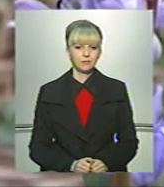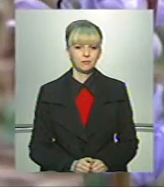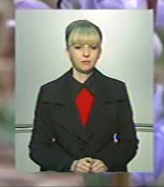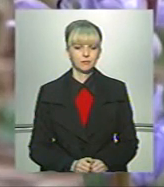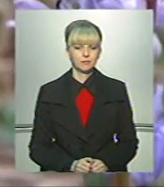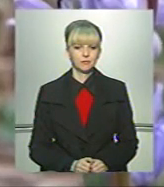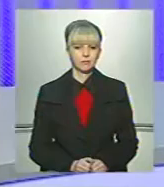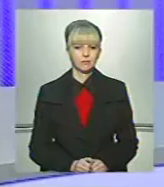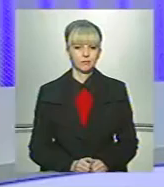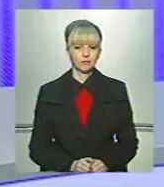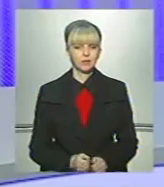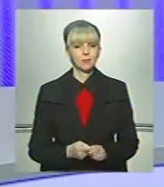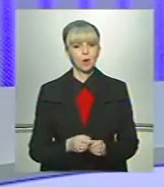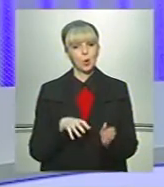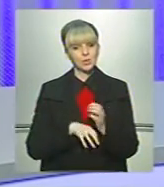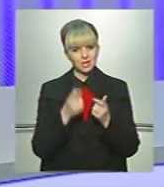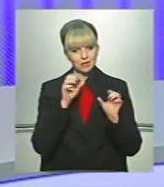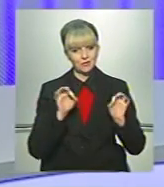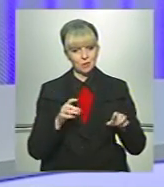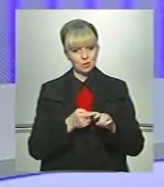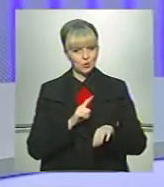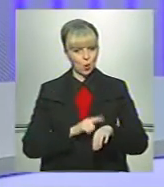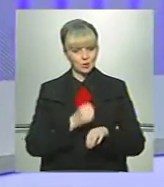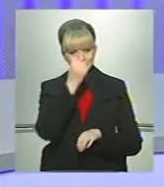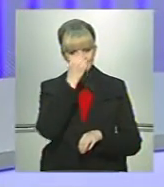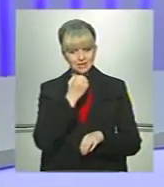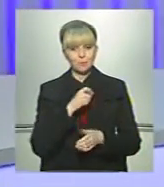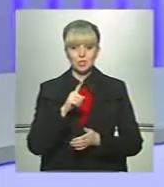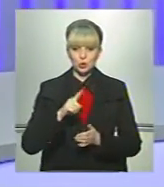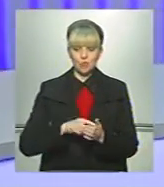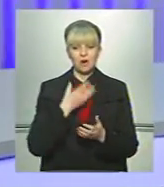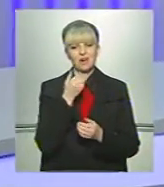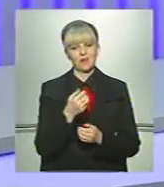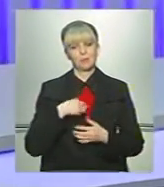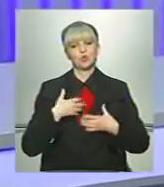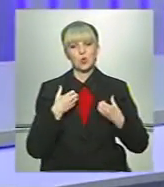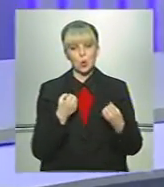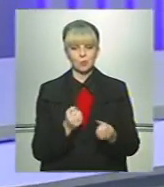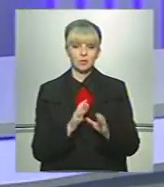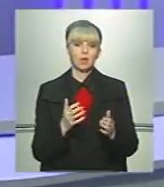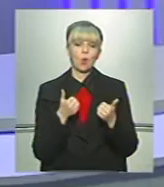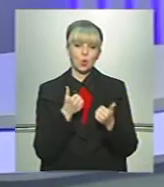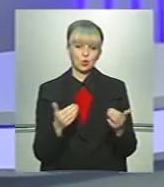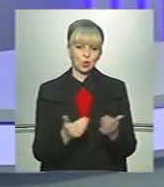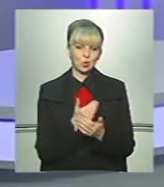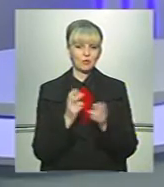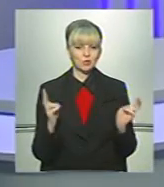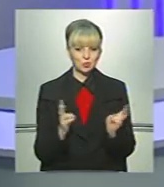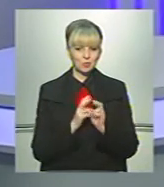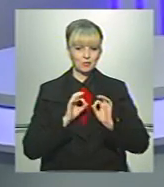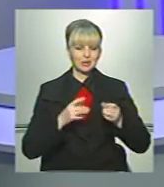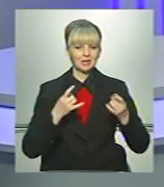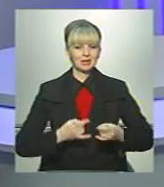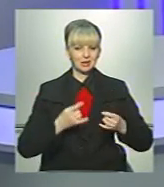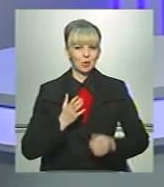«Буковина». Це була остання інформація на цю годину. Дякуємо за довіру, гарного вам здоров'я і тільки хороших новин. Зустрінемось в